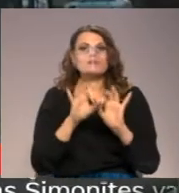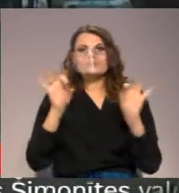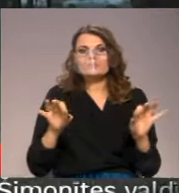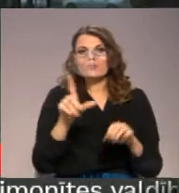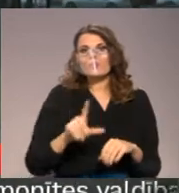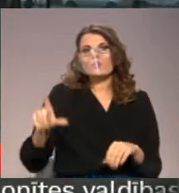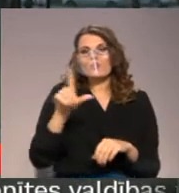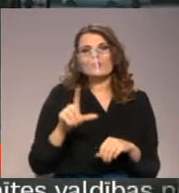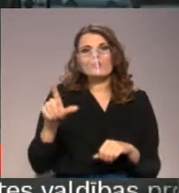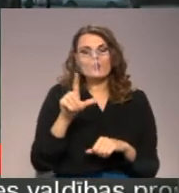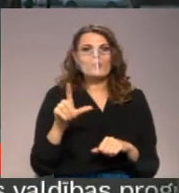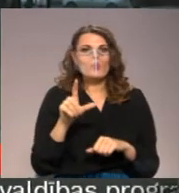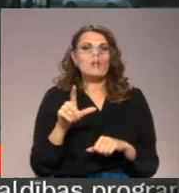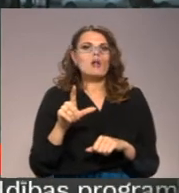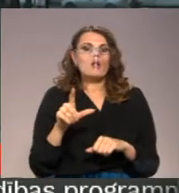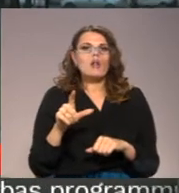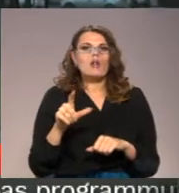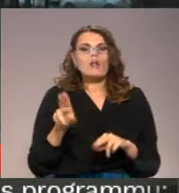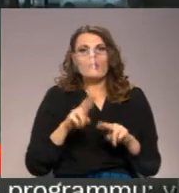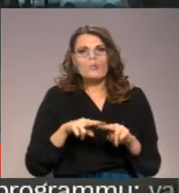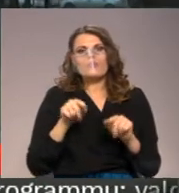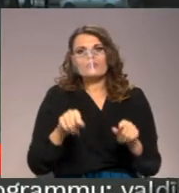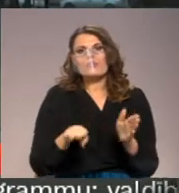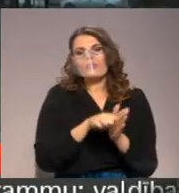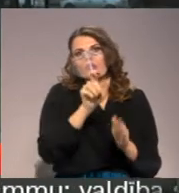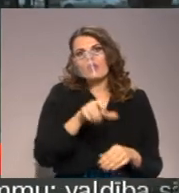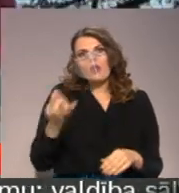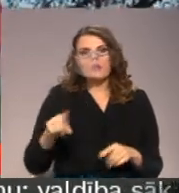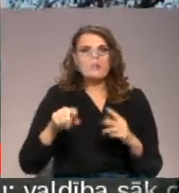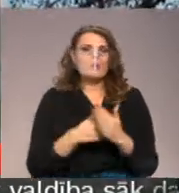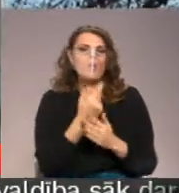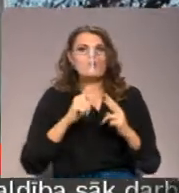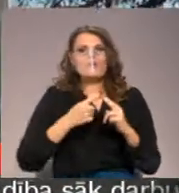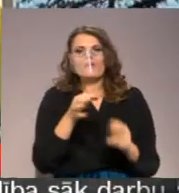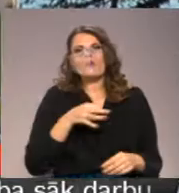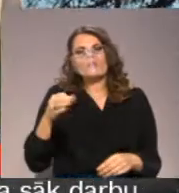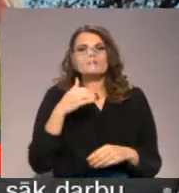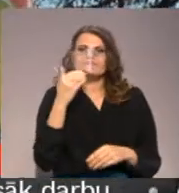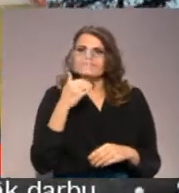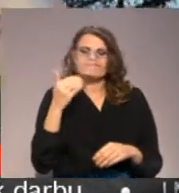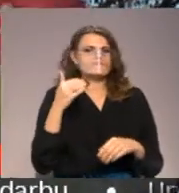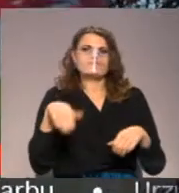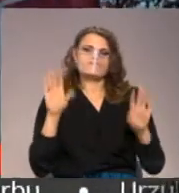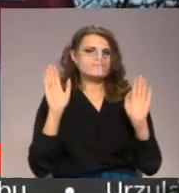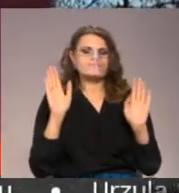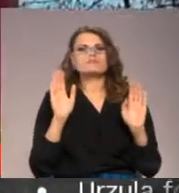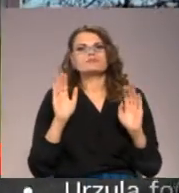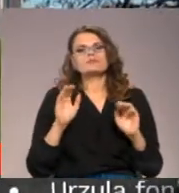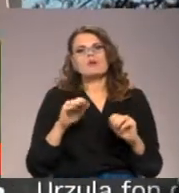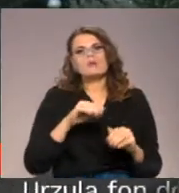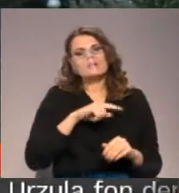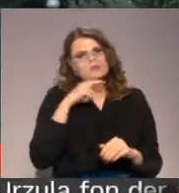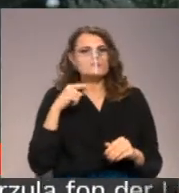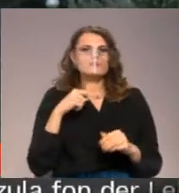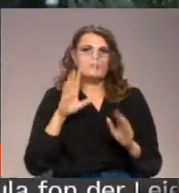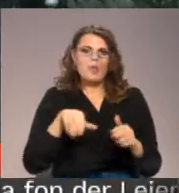Atšķībā no pārējiem topošā aizkrauklas novada dalībniekiem jauni augavas novads negrib samierināties ar patstāvības zaudēšanu.